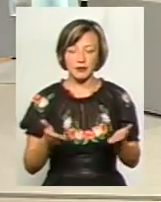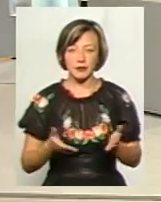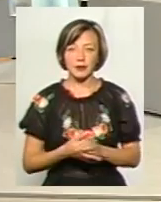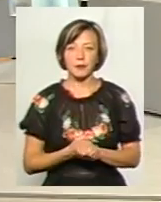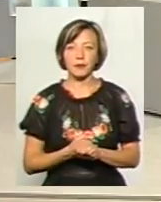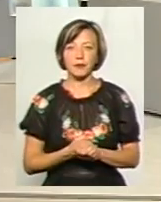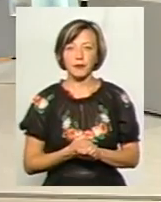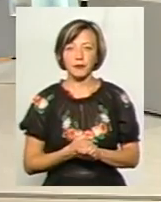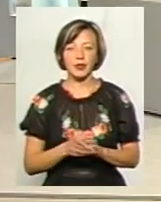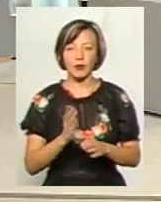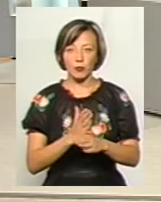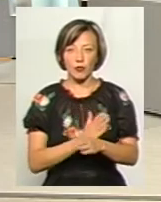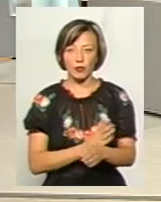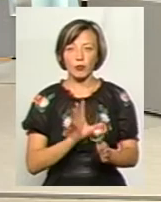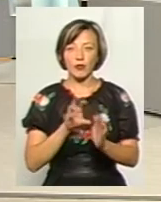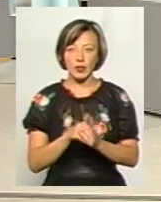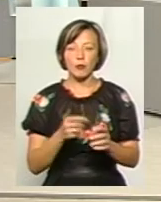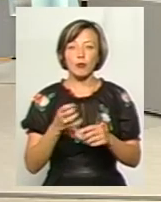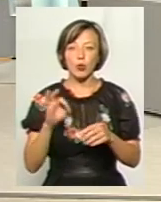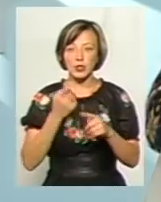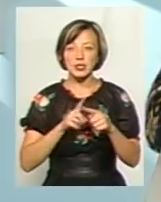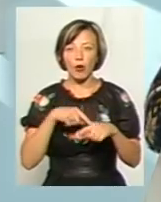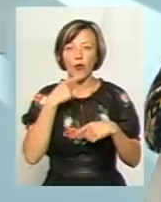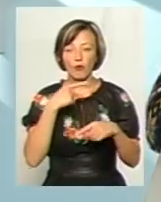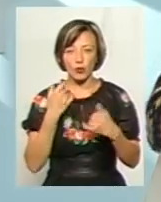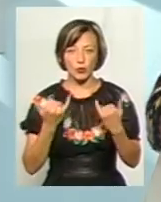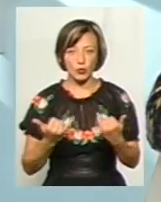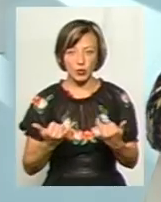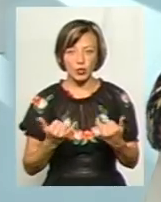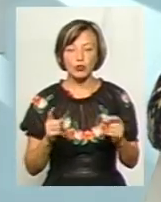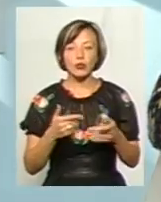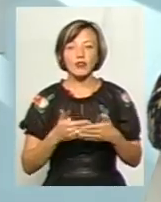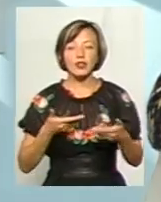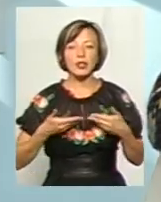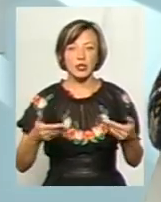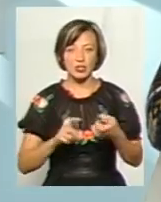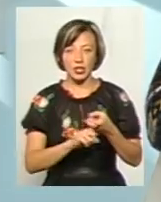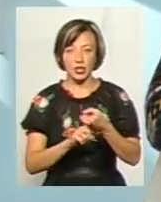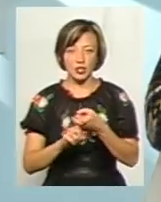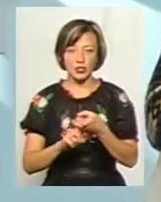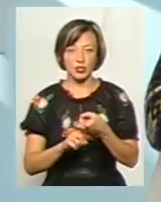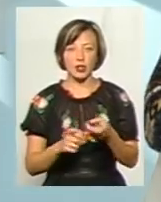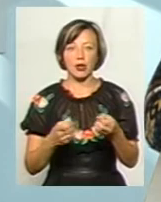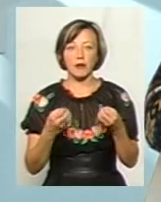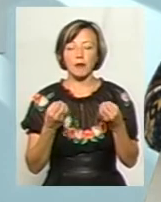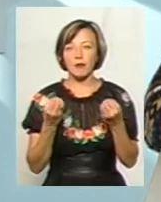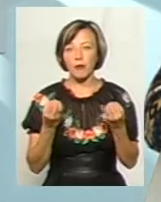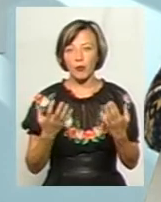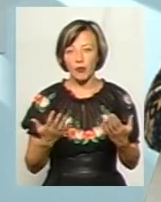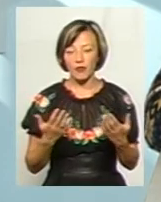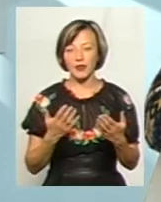впроваджували. Дуже повільно впроваджується. Ми про це і говоримо сьогодні. Ми, що від нас залежить, що від нас провінційних,